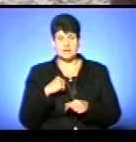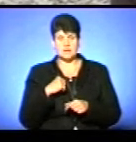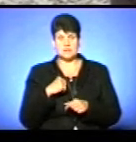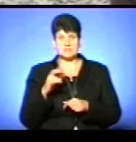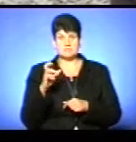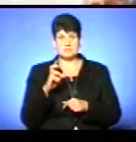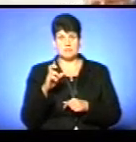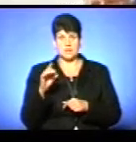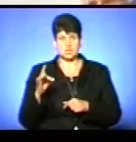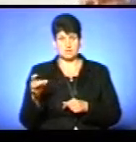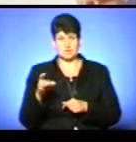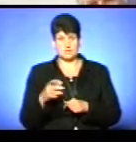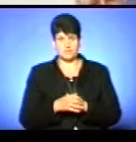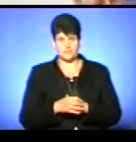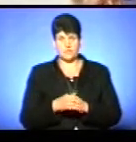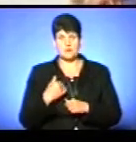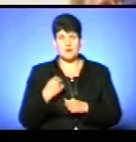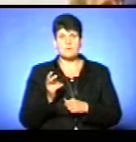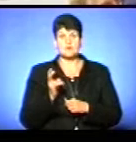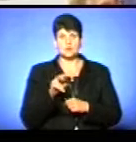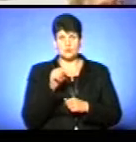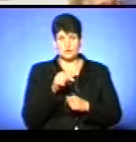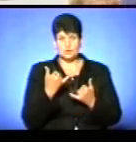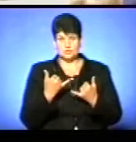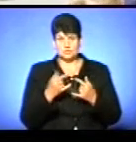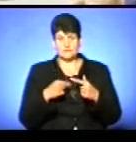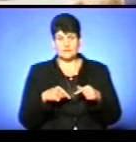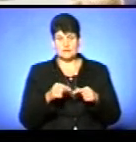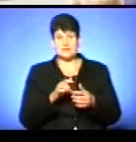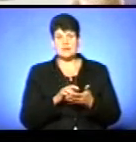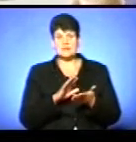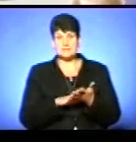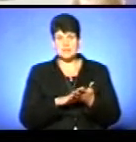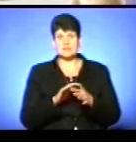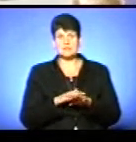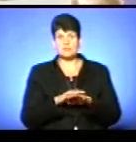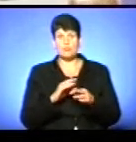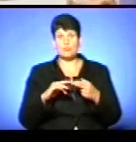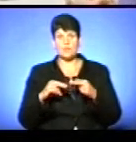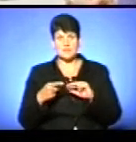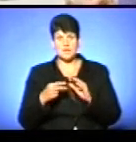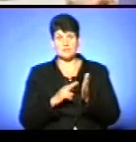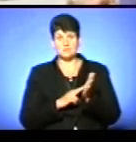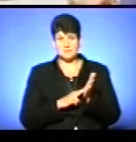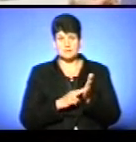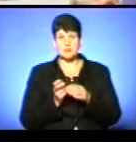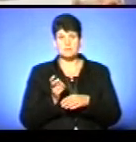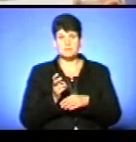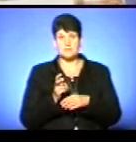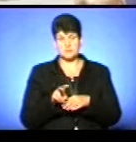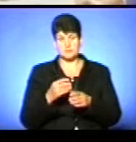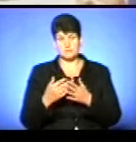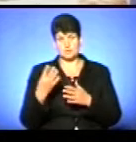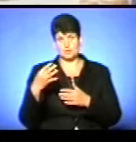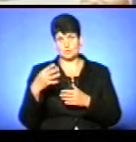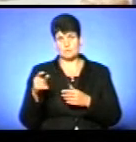Бережанщини. Я прийшов сьогодні в відділ реєстрації населення, щоб поміняти прописку. Прийшов чоловік 40, без